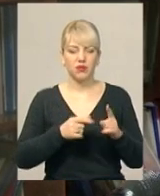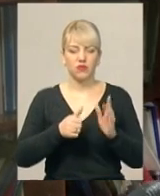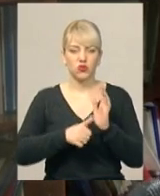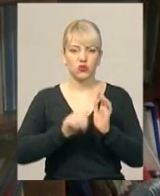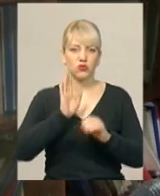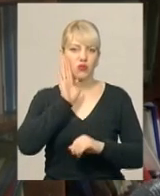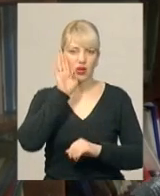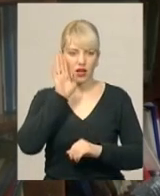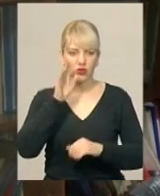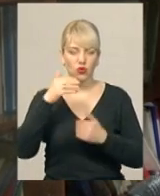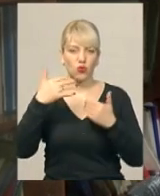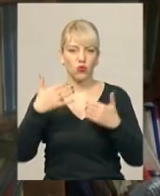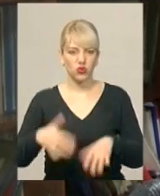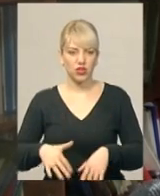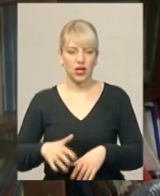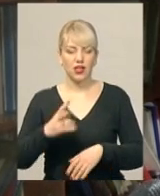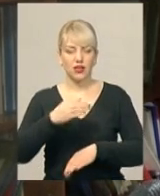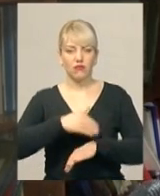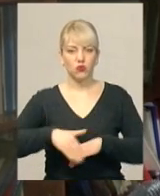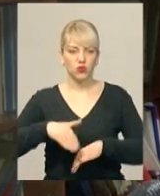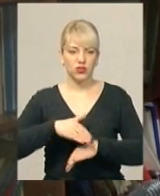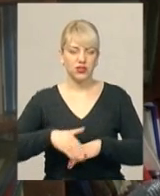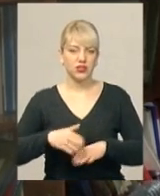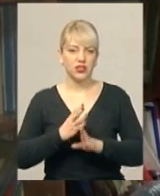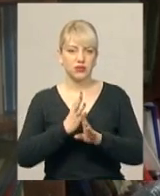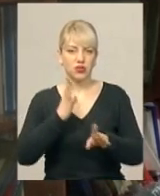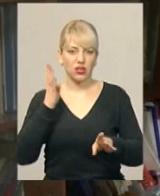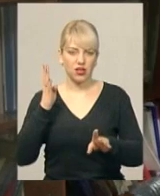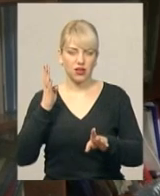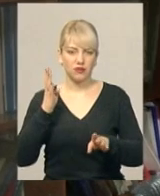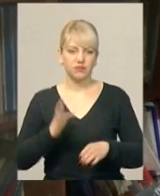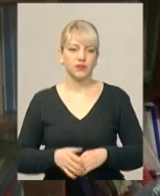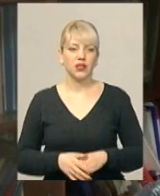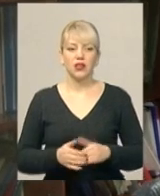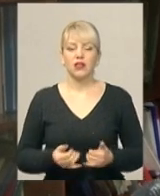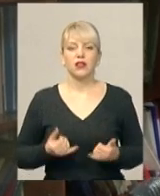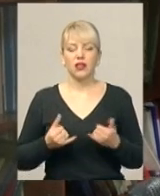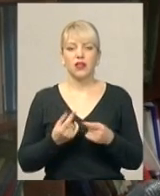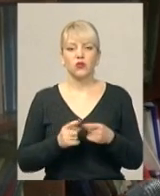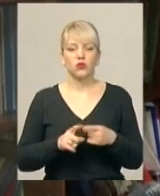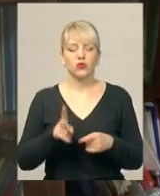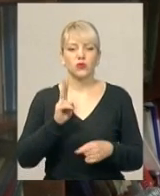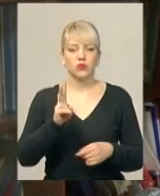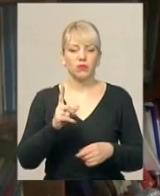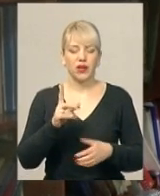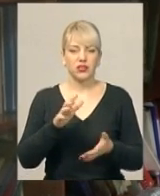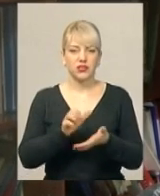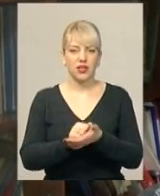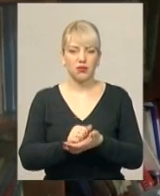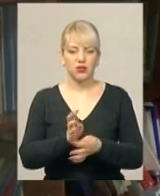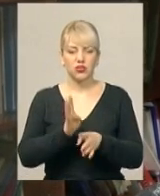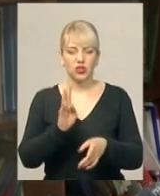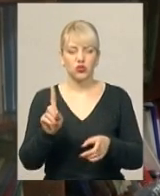ранку вже на вулиці формувалася черга для того, щоб хто перший займає чергу,